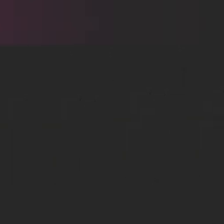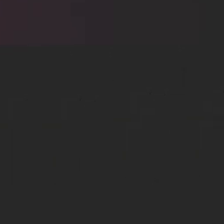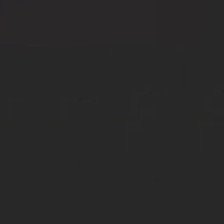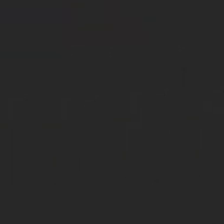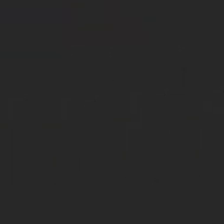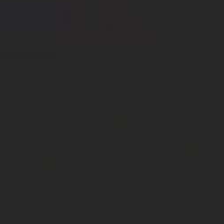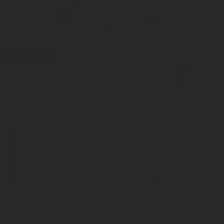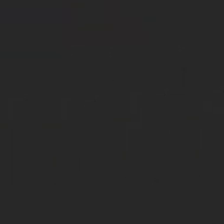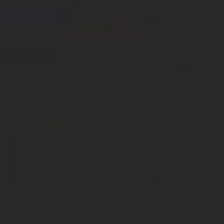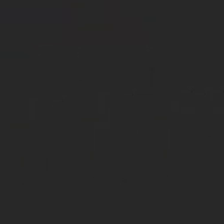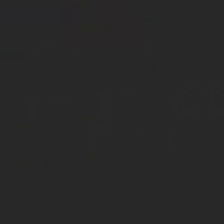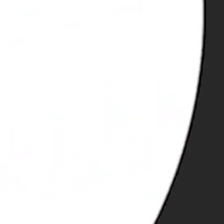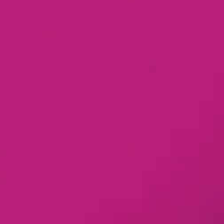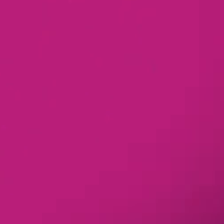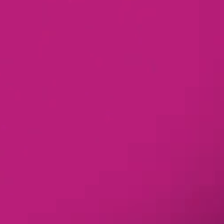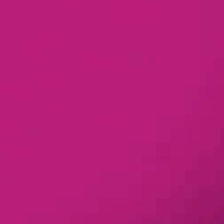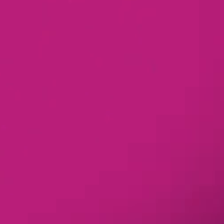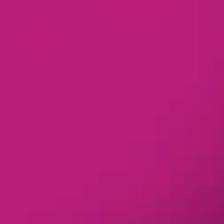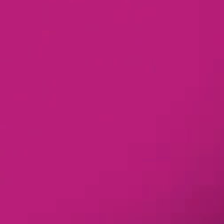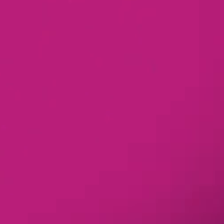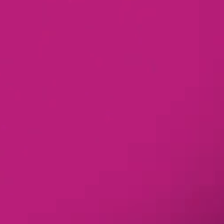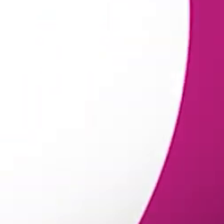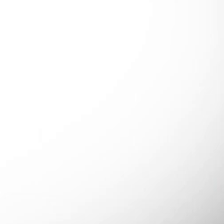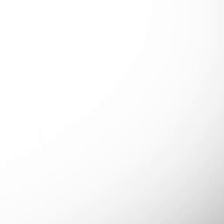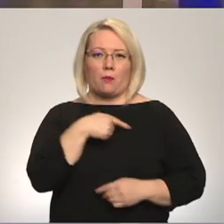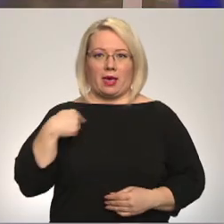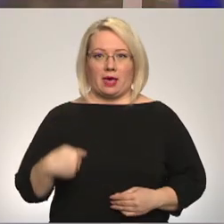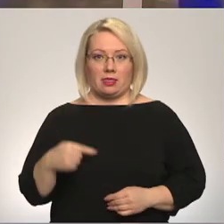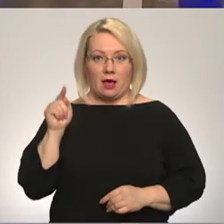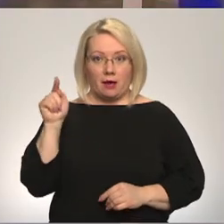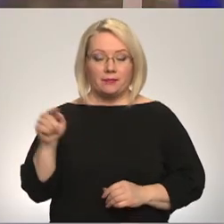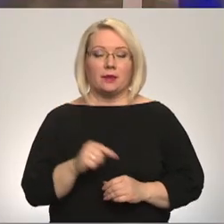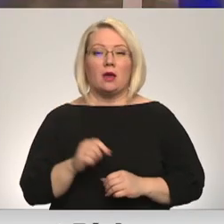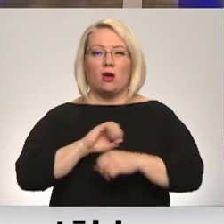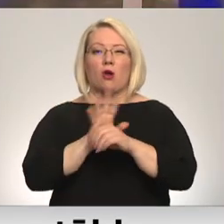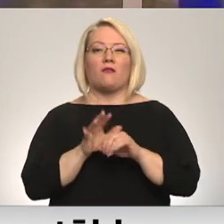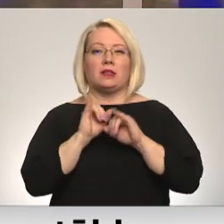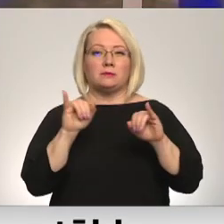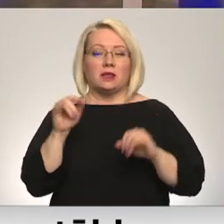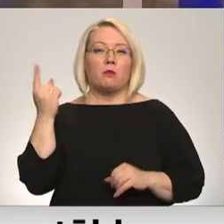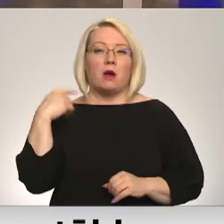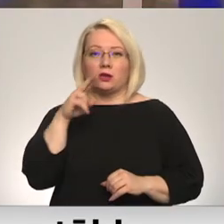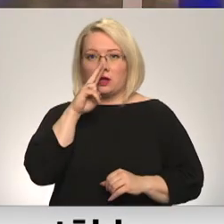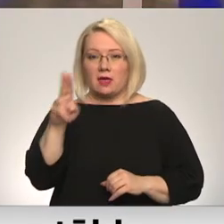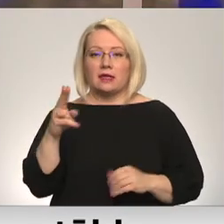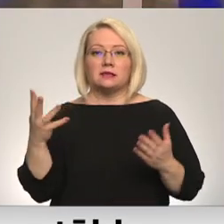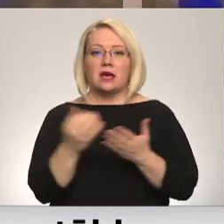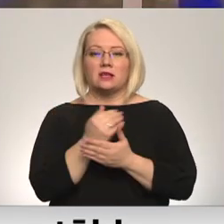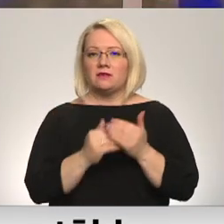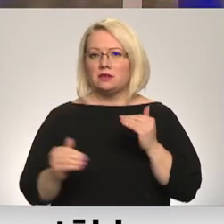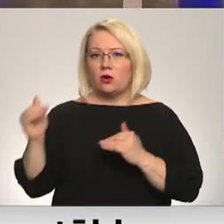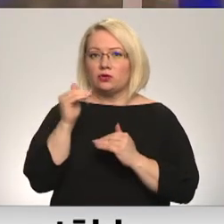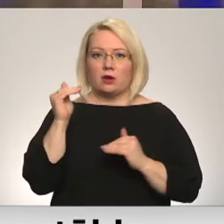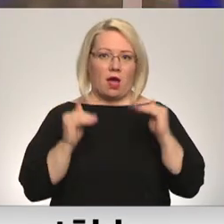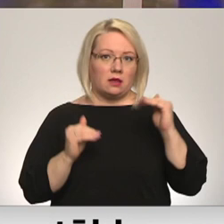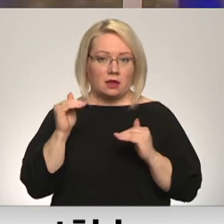Re, visi ēters ir te! Covid izplatība aizdītajā nedēļā sasniegusi līdz šim augstākos